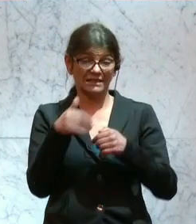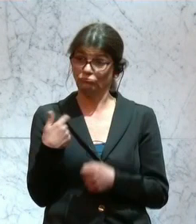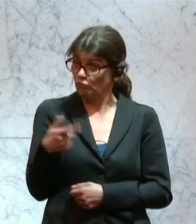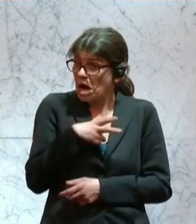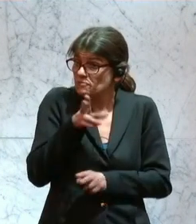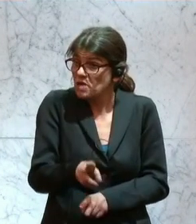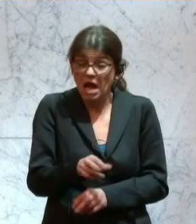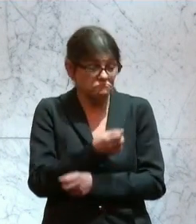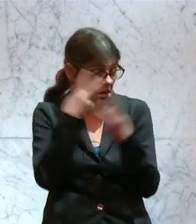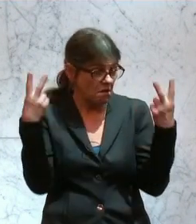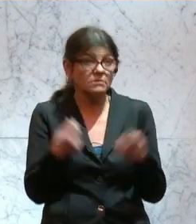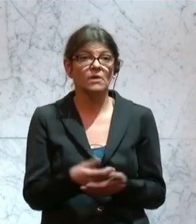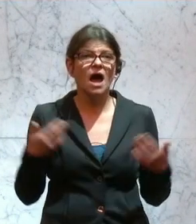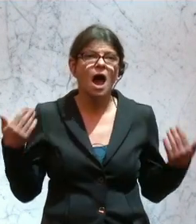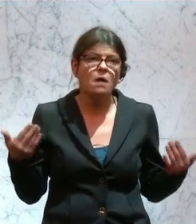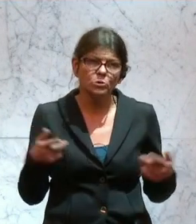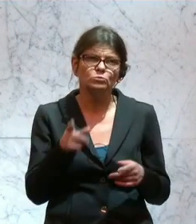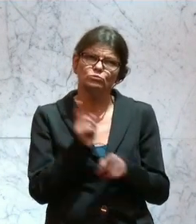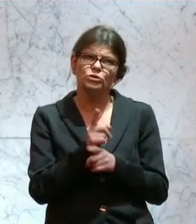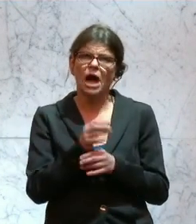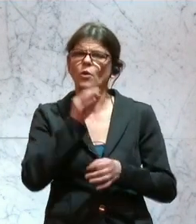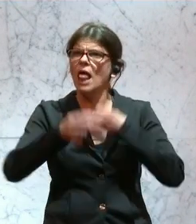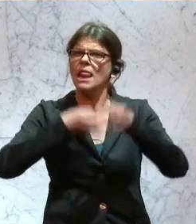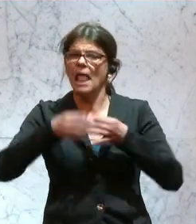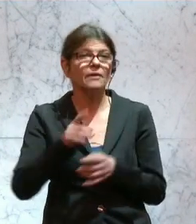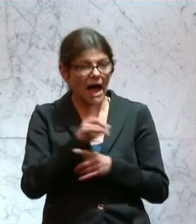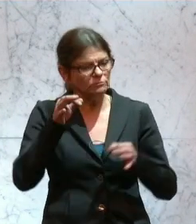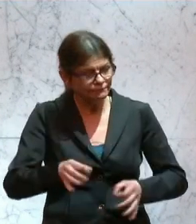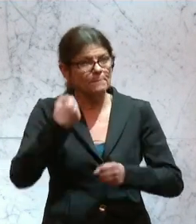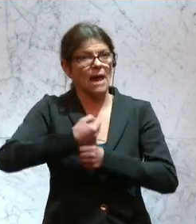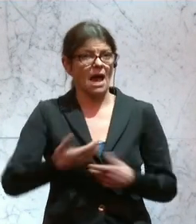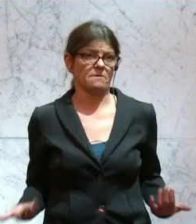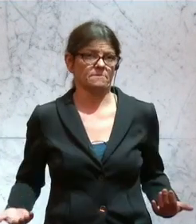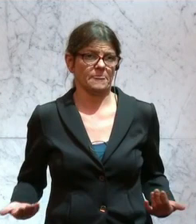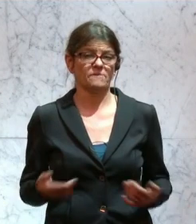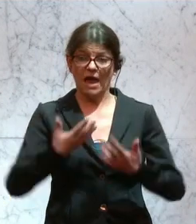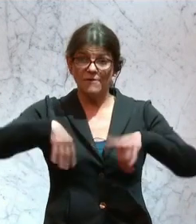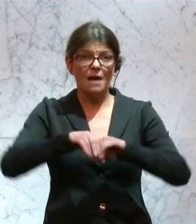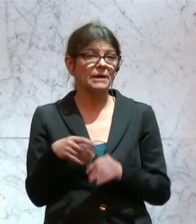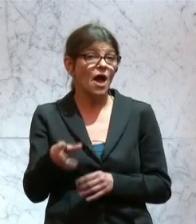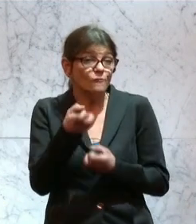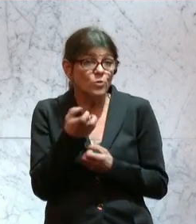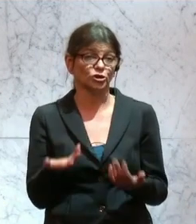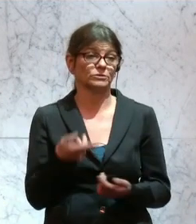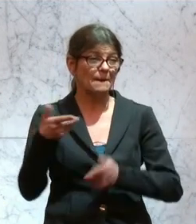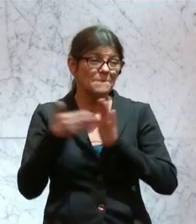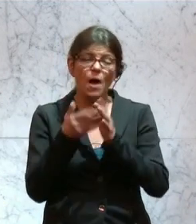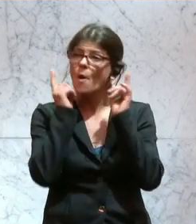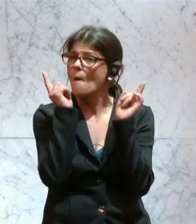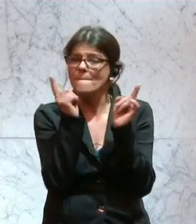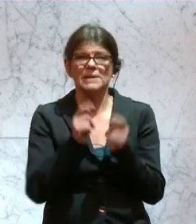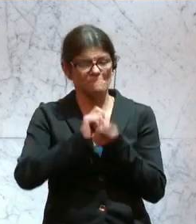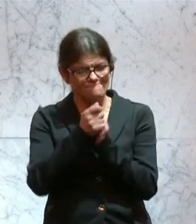Ihnen eindeutig recht. Aber Sie müssen schon auch vom Reden ins Tun kommen. Denn Familien wünschen sich und sie brauchen unbedingt eine